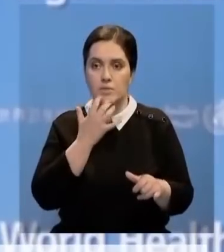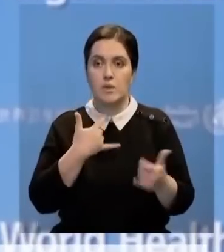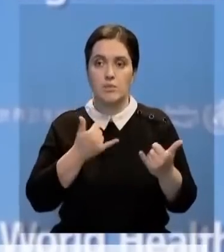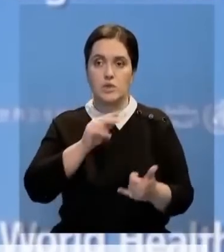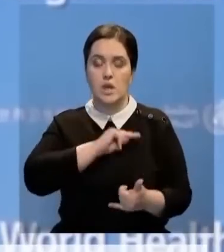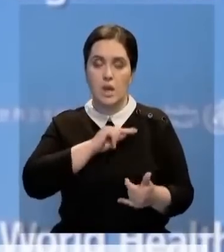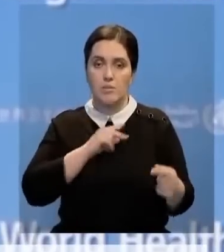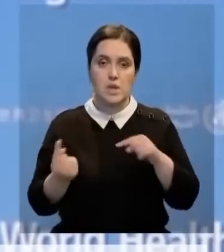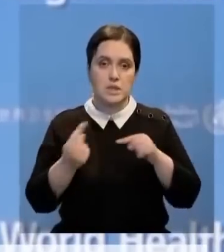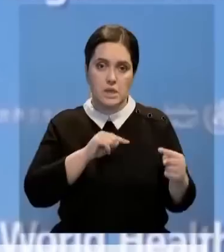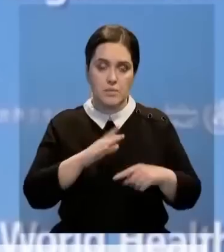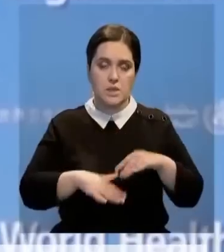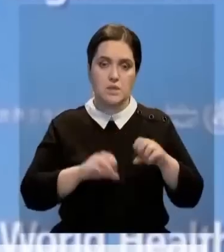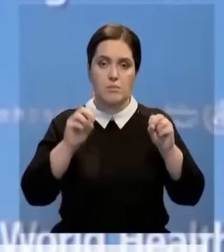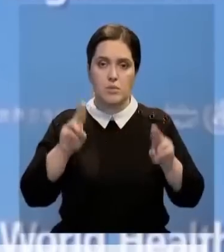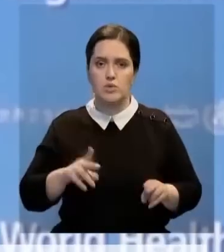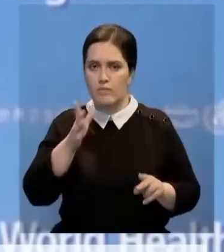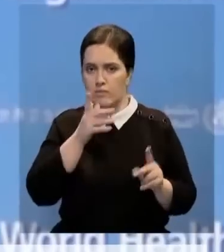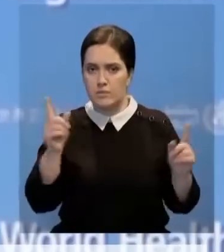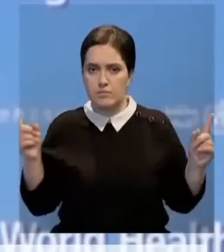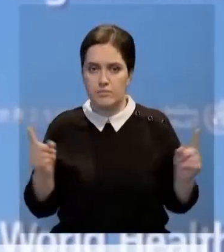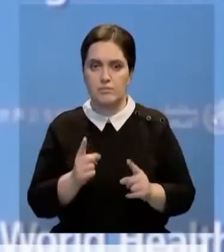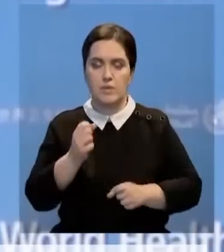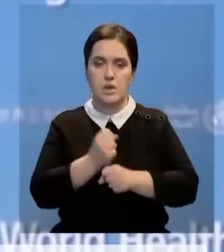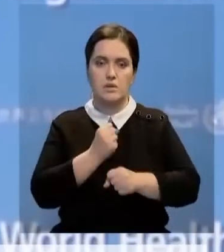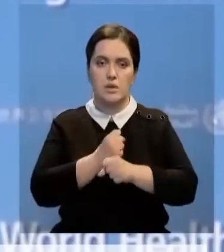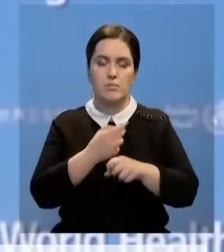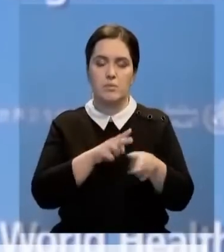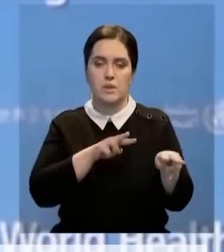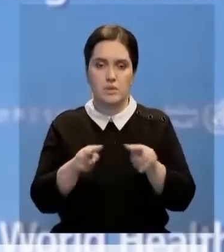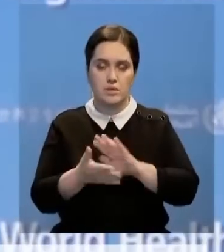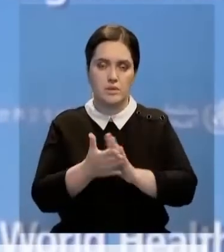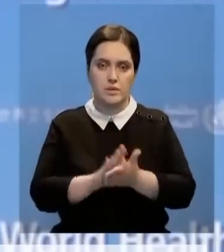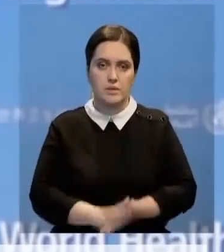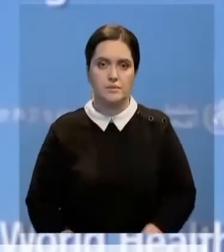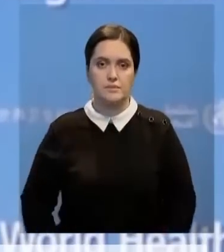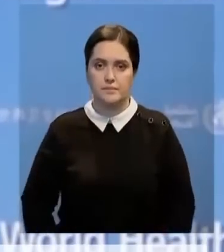работаем, сообщая с экспертами, чтобы в короткие сроки разработать методы контроля ситуации.